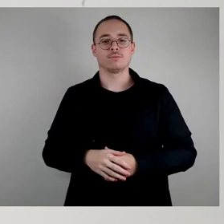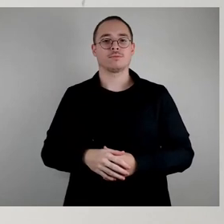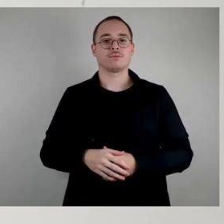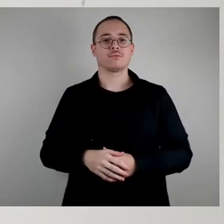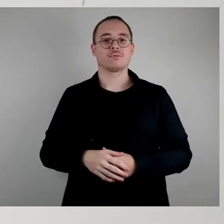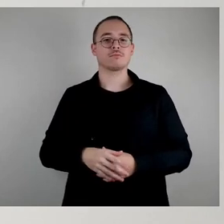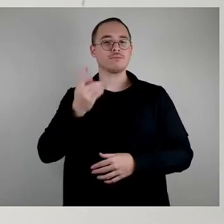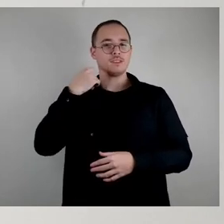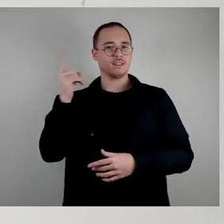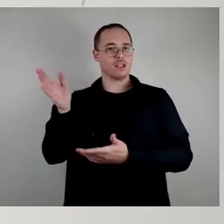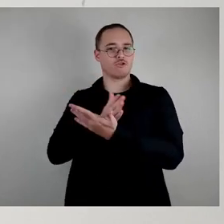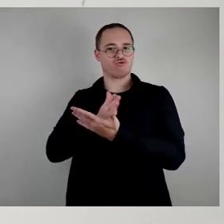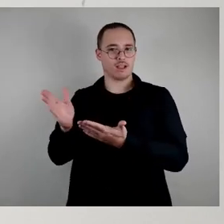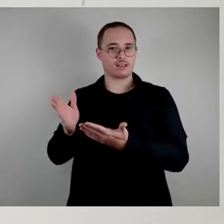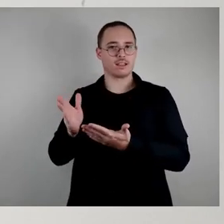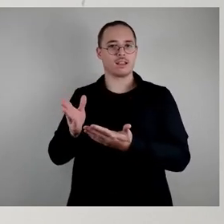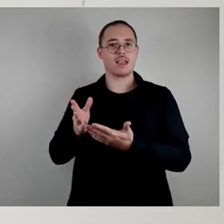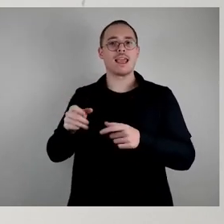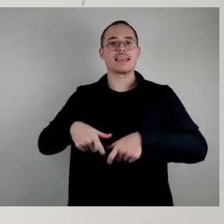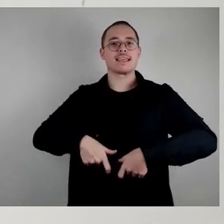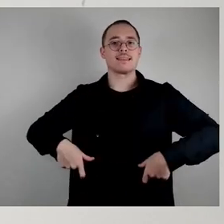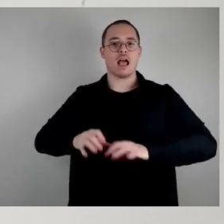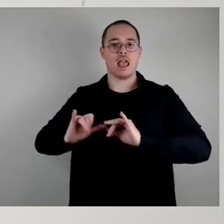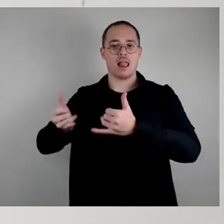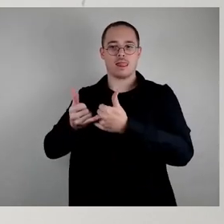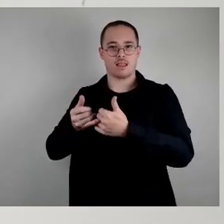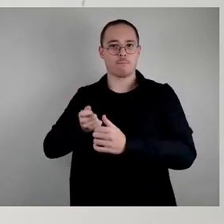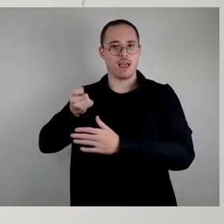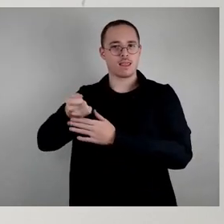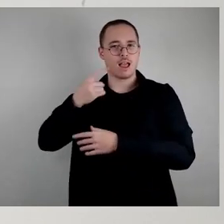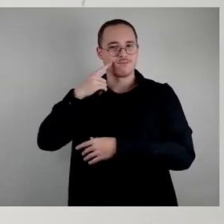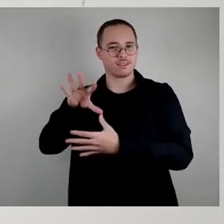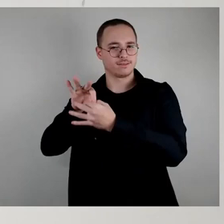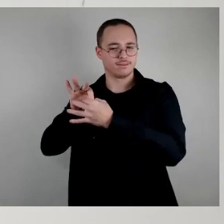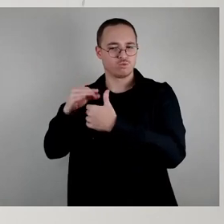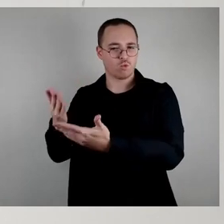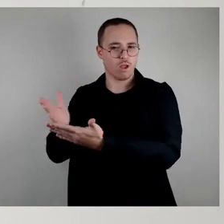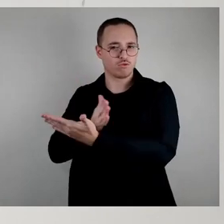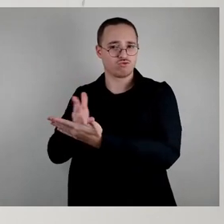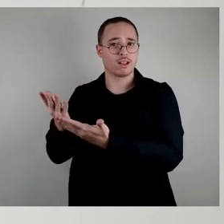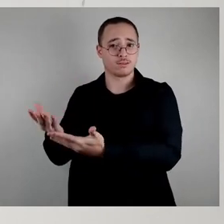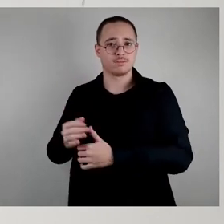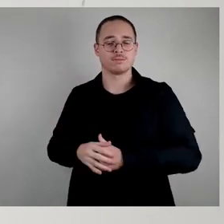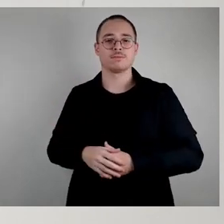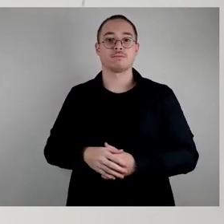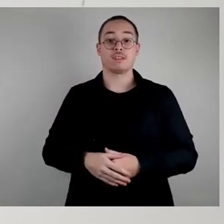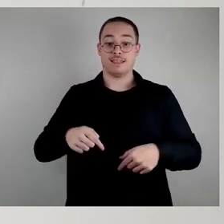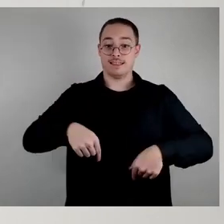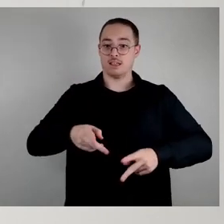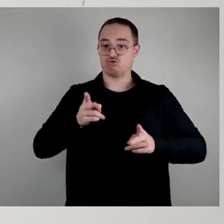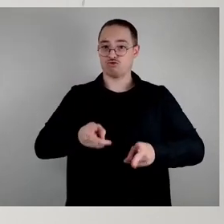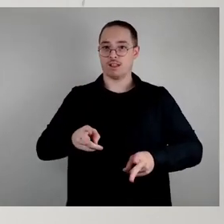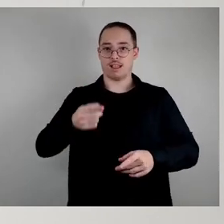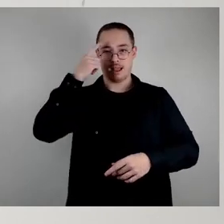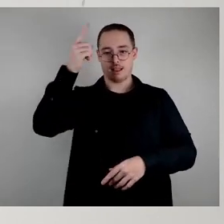-Elternbeiträge angeht, weil wir müssen uns schon entscheiden, mal in diesem Stadtrat. Wollen wir auf weitere Investitionen im